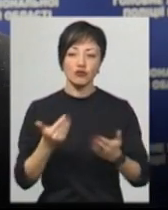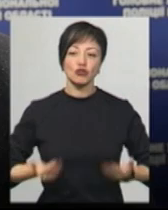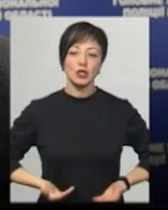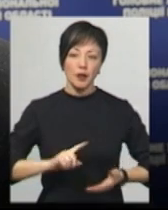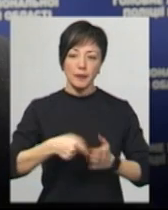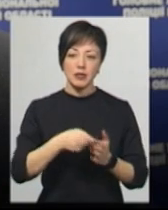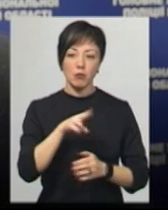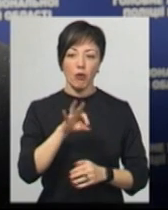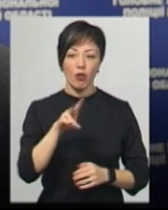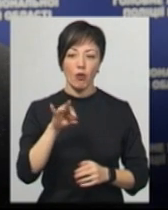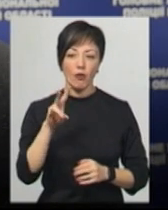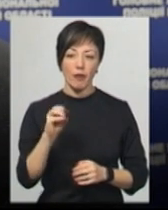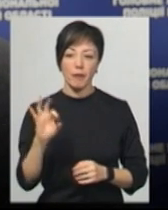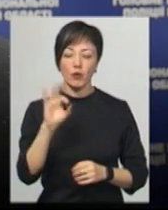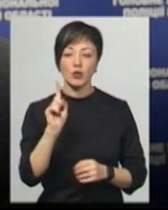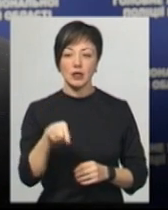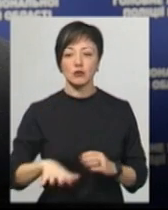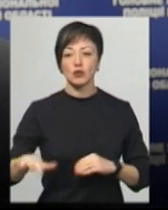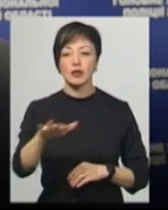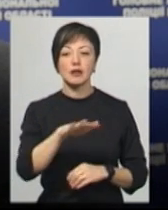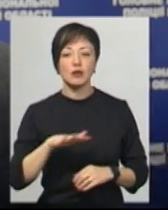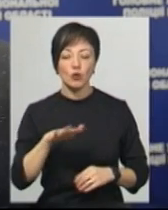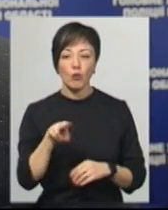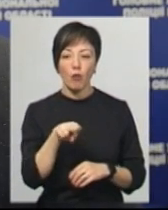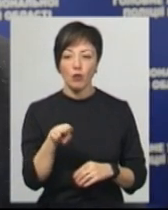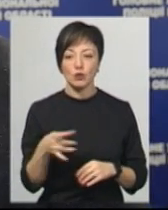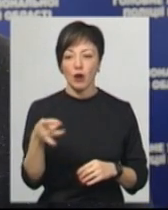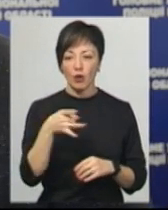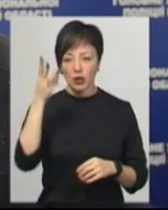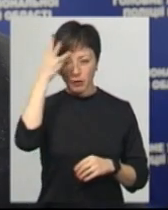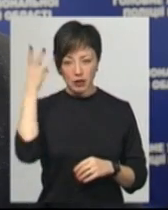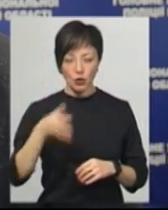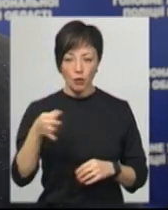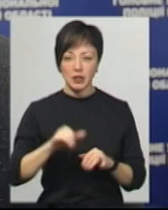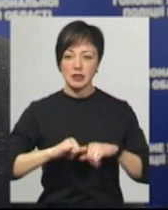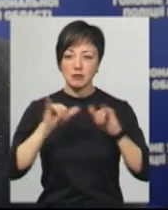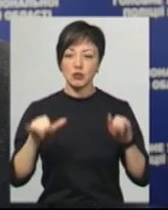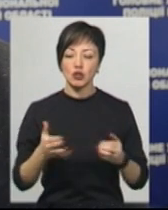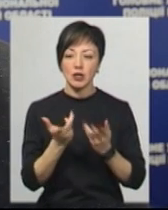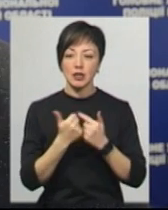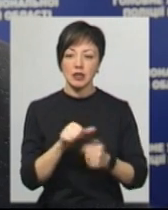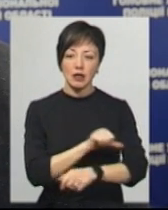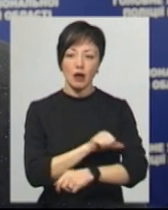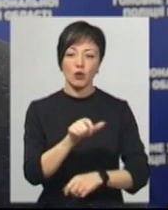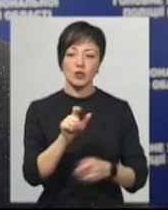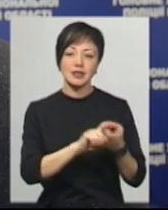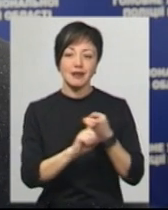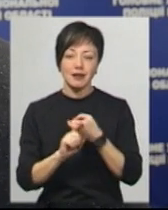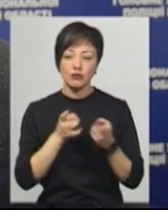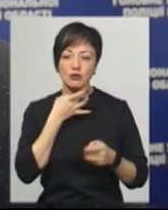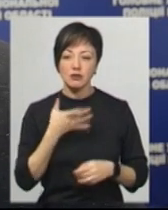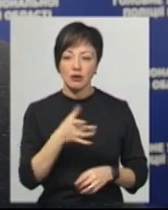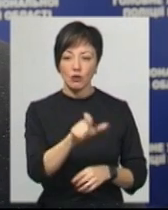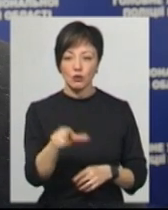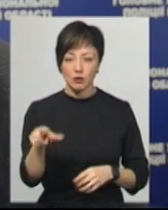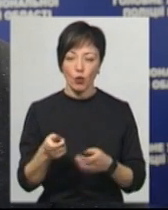Полонного про те, що на території Полонського району Хмельницької області збільшилася кількість наркозалежних осіб. Управлінням